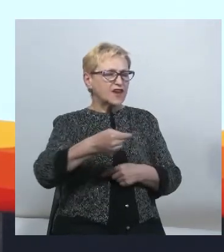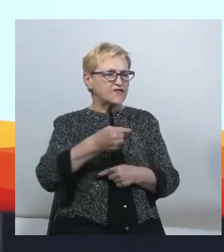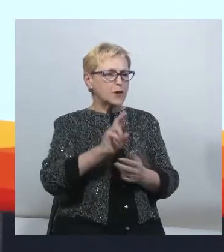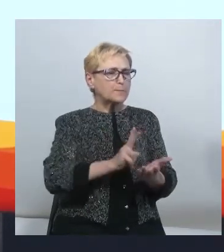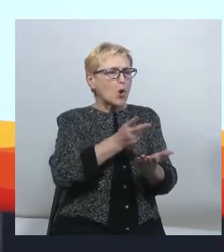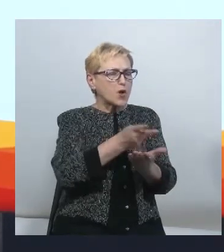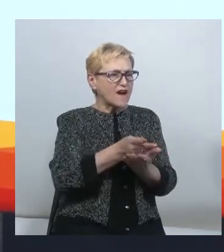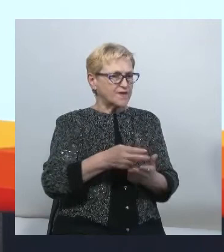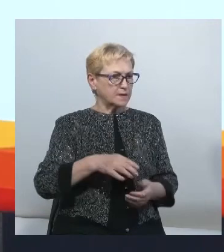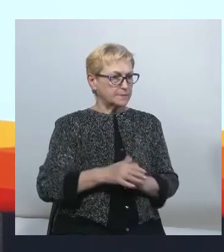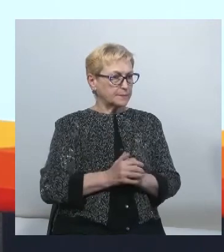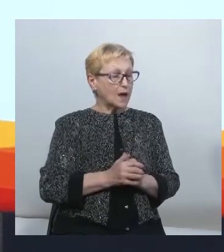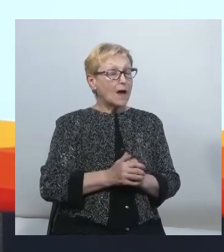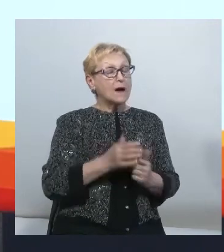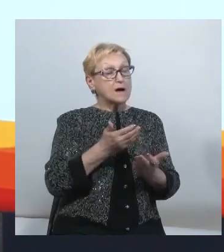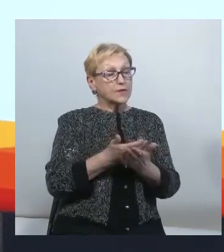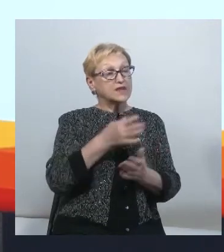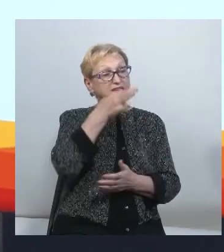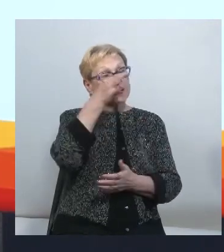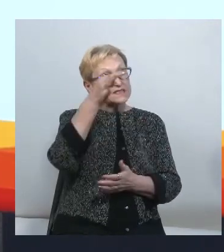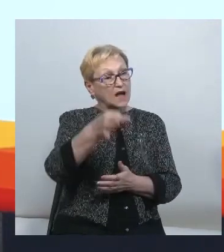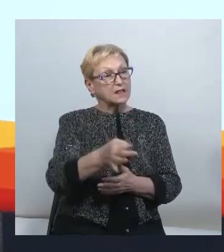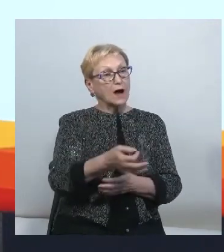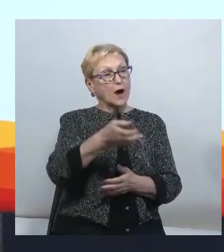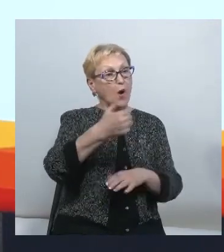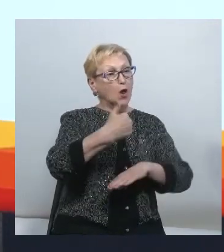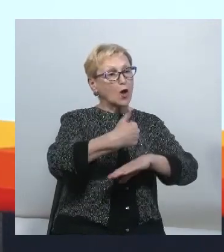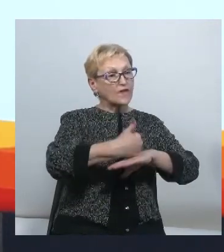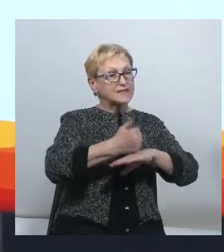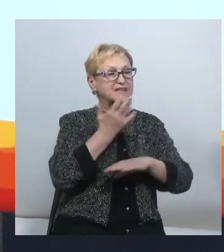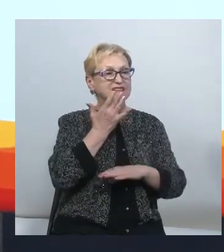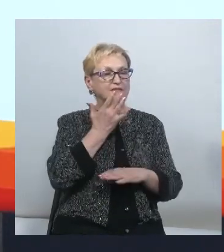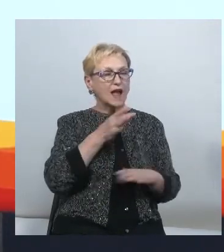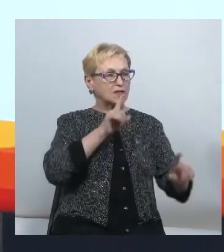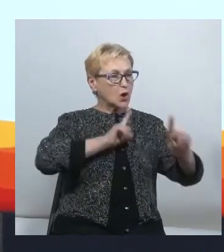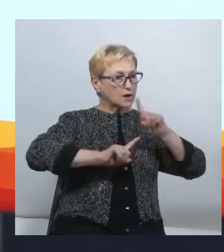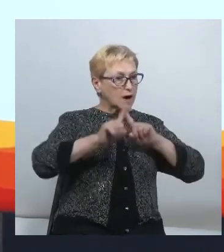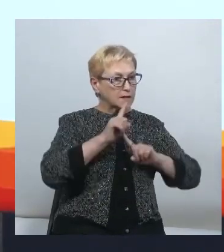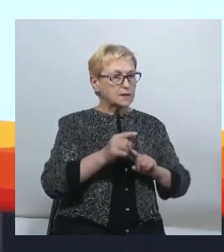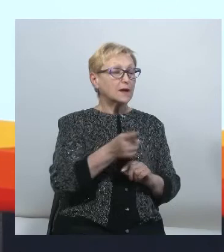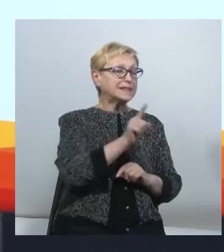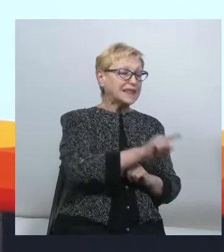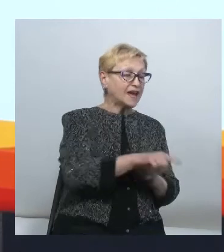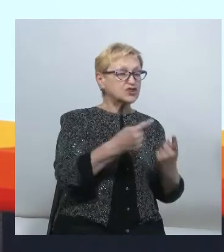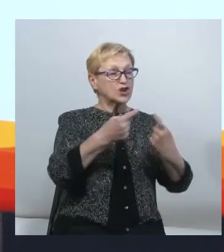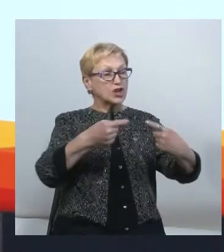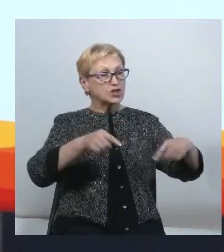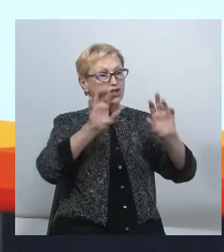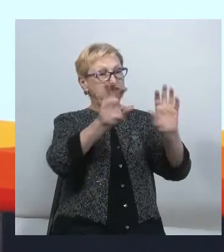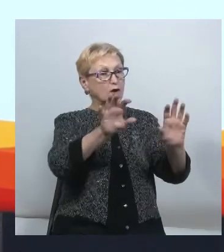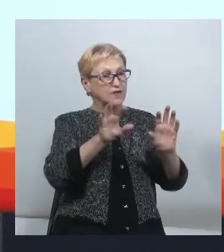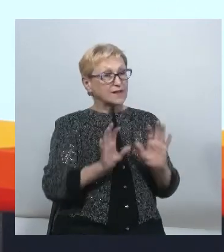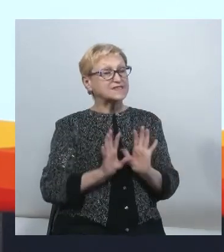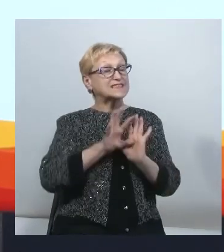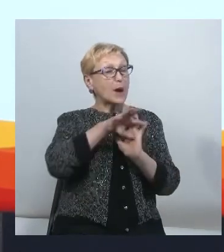регулювати. І, як вже сказала голова Нацради, більшість країн Європи вже те чи інше законодавство запровадили